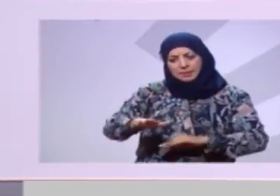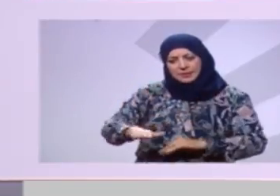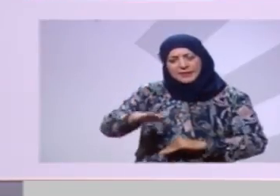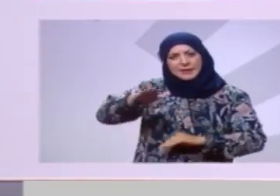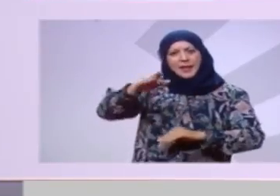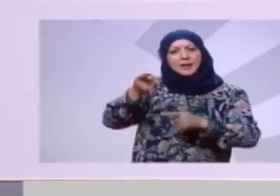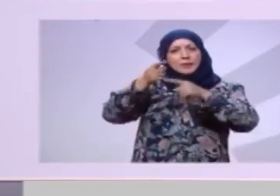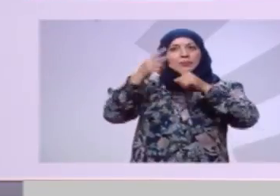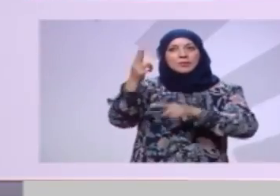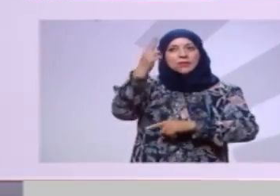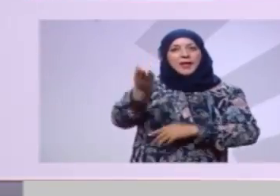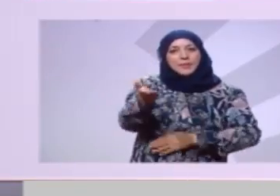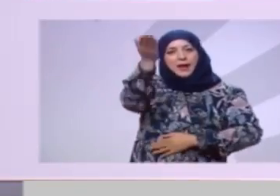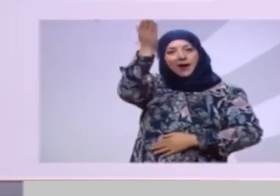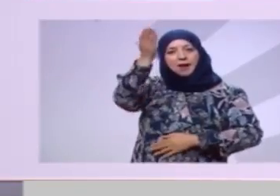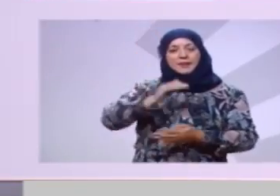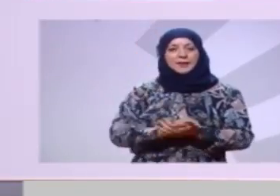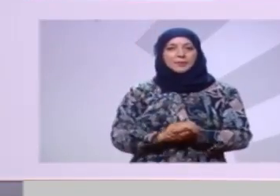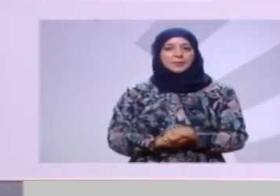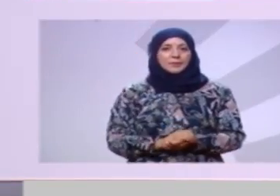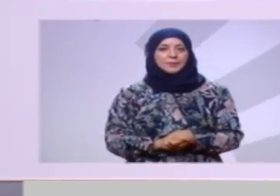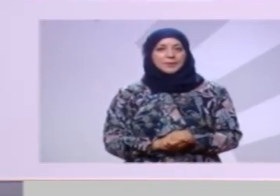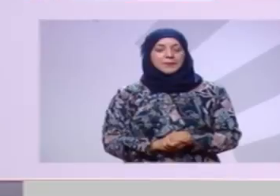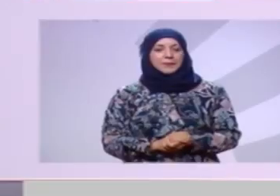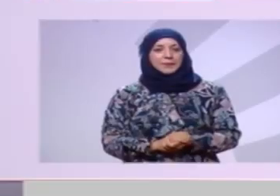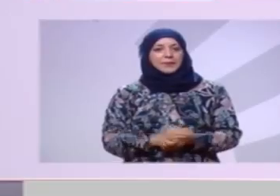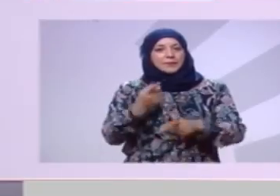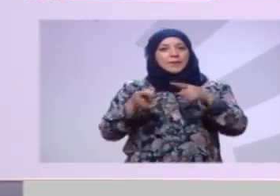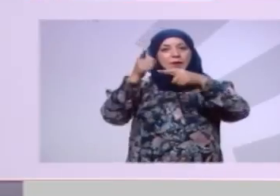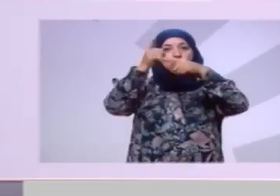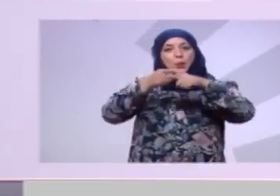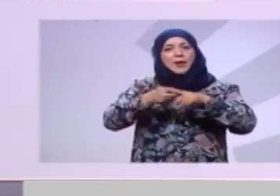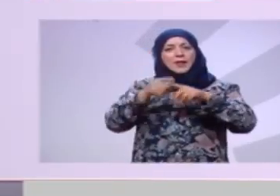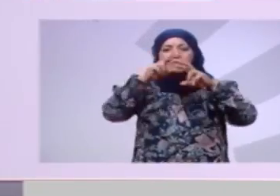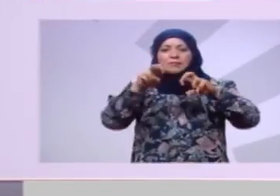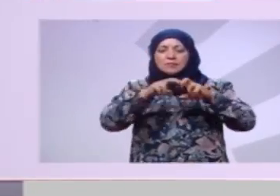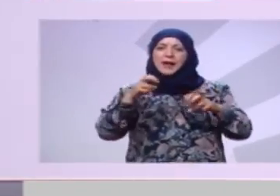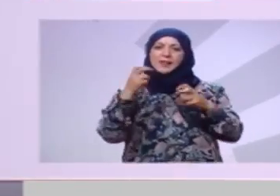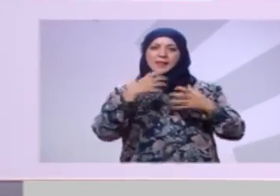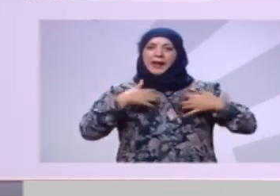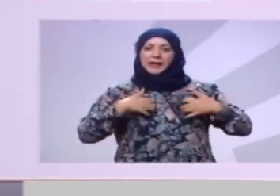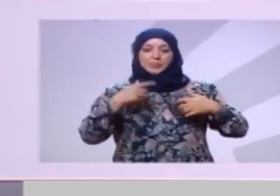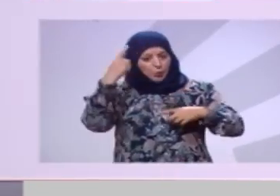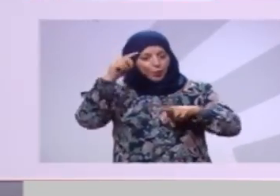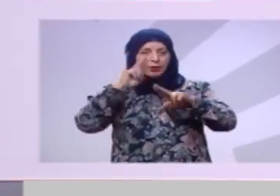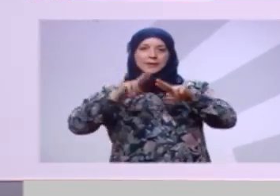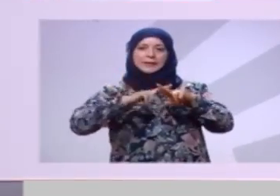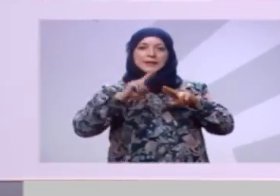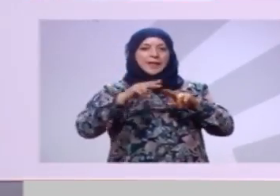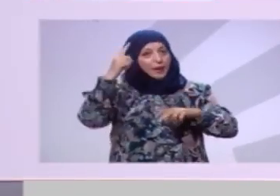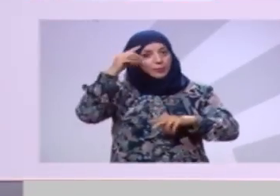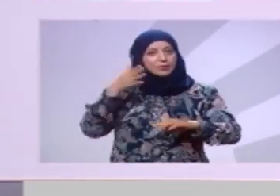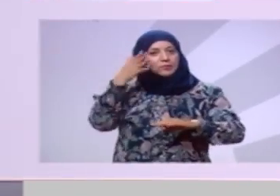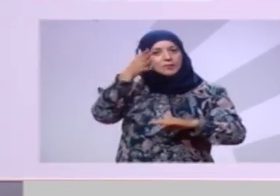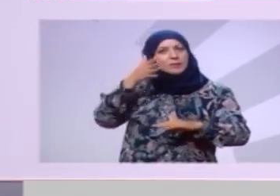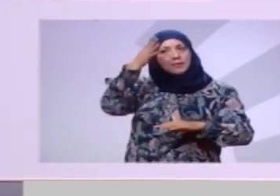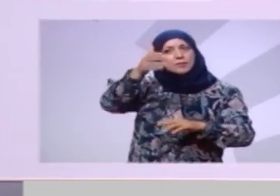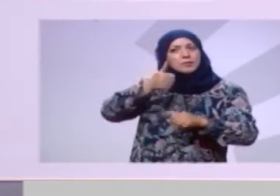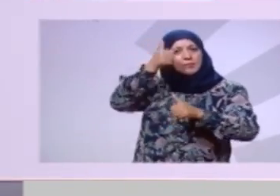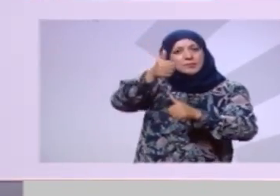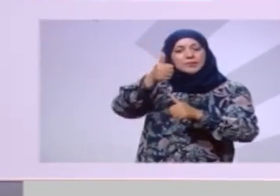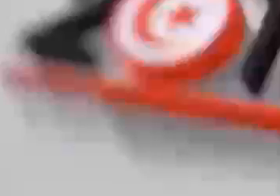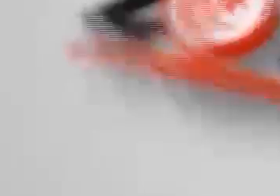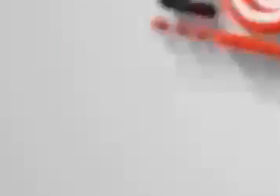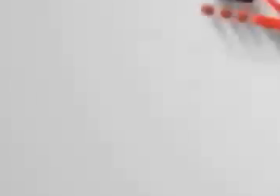الجامعات وكذلك بمنظومة البحث العلمي للموذي نحو الاستثمار في